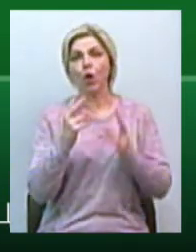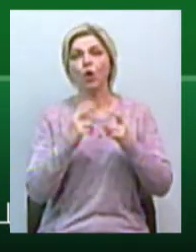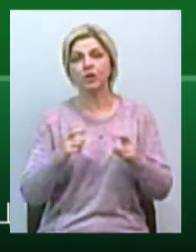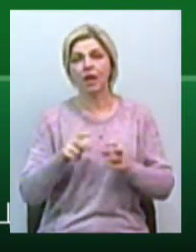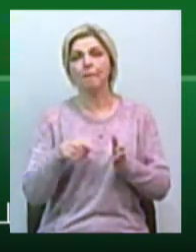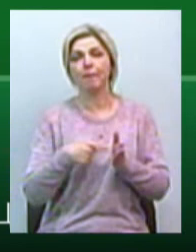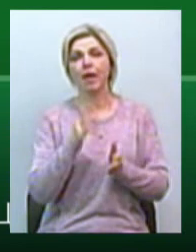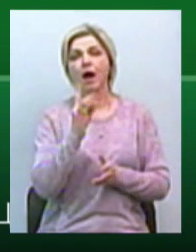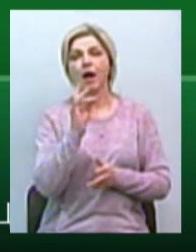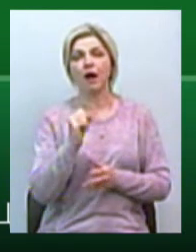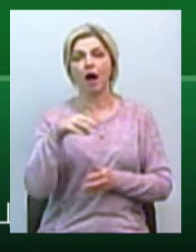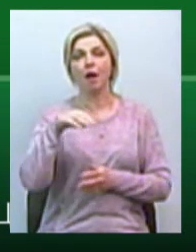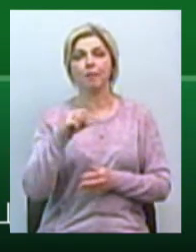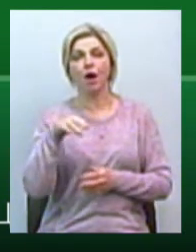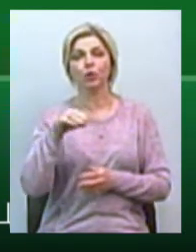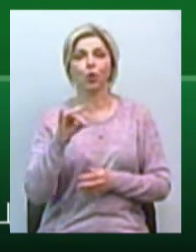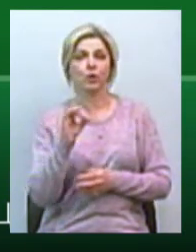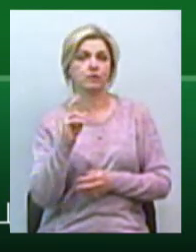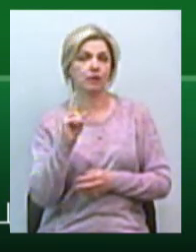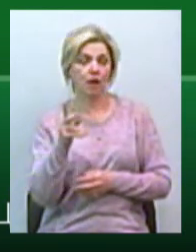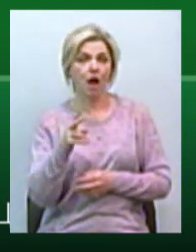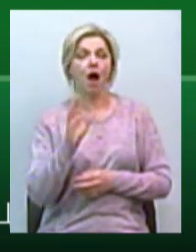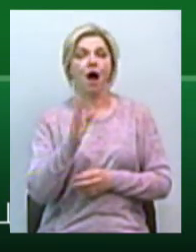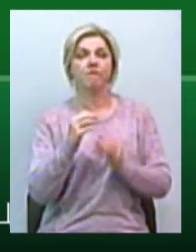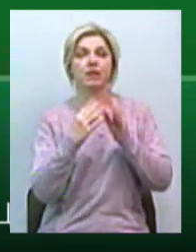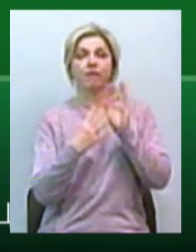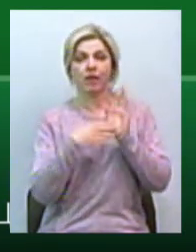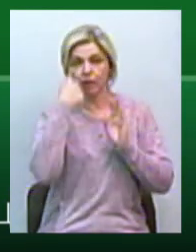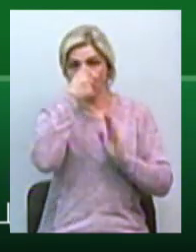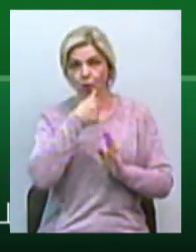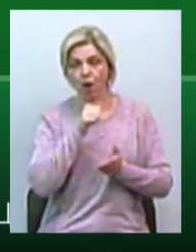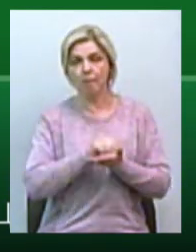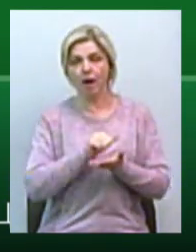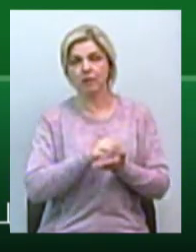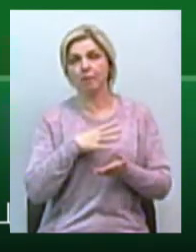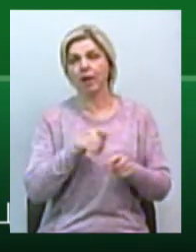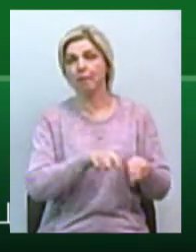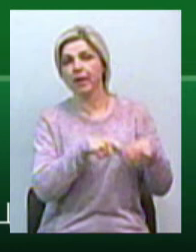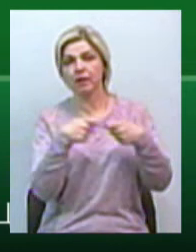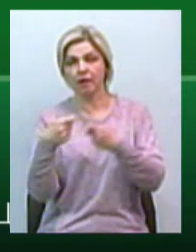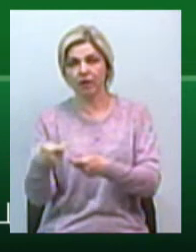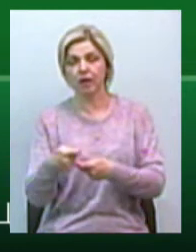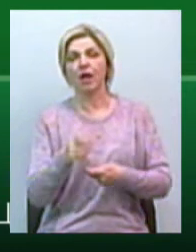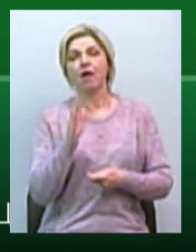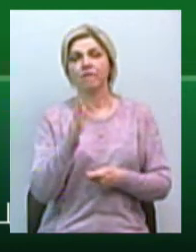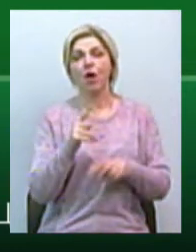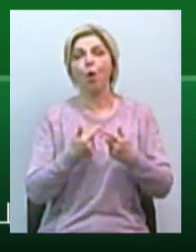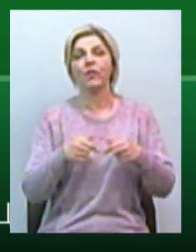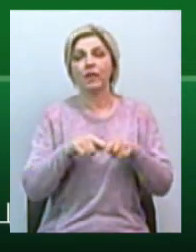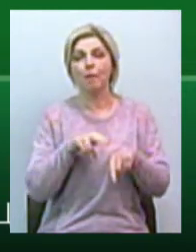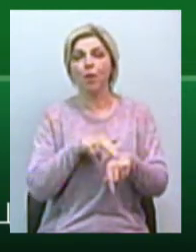Краматорська, а у лютому 2019 року матеріали були передані у Волновальський відділ поліції.